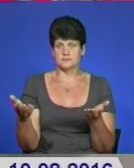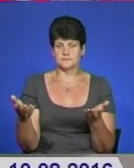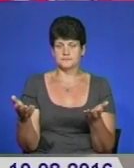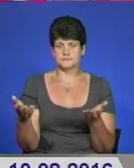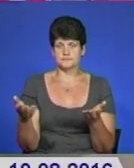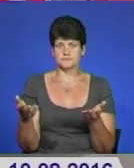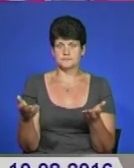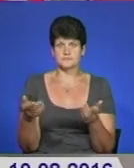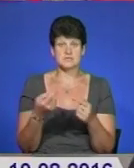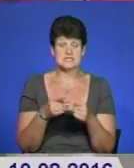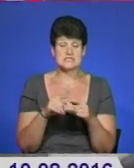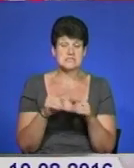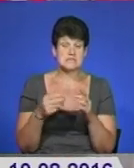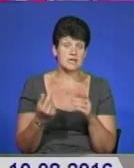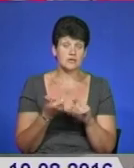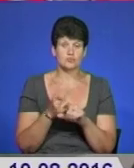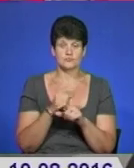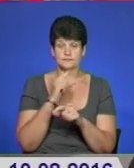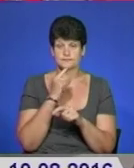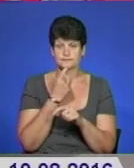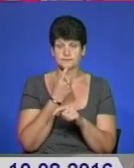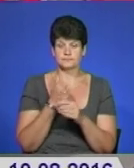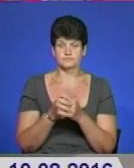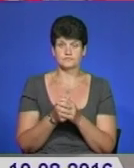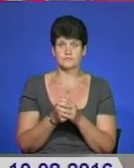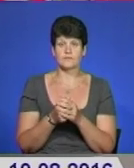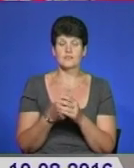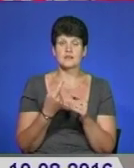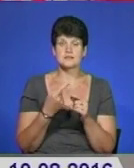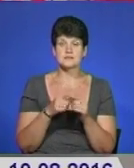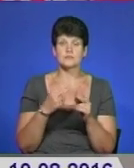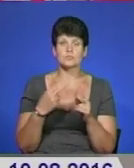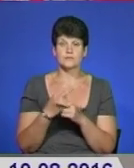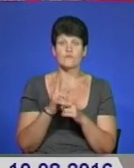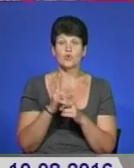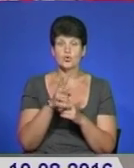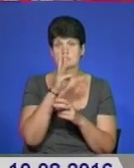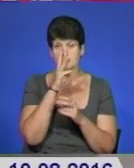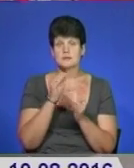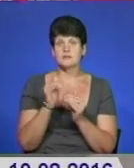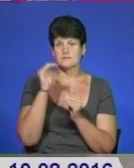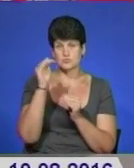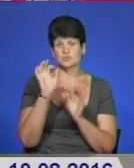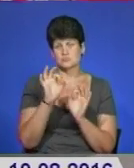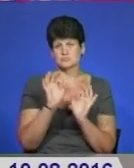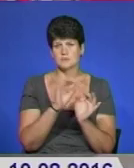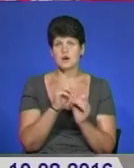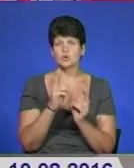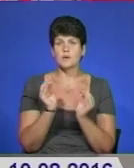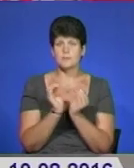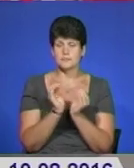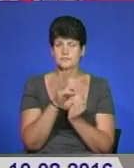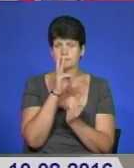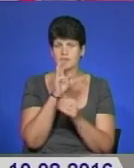Але наскільки це зашкодить людському бюджету? Та зашкодить. Кому як? В кого зарплати вищі, тому буде легше. В кого менші,